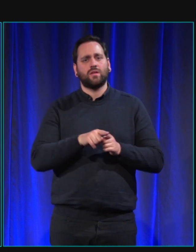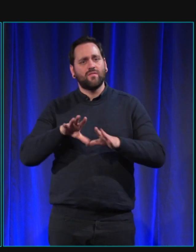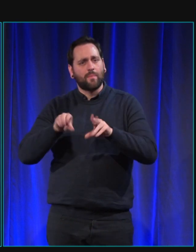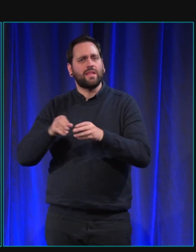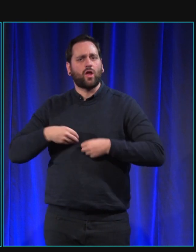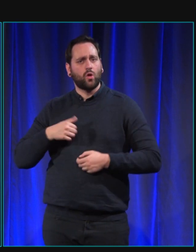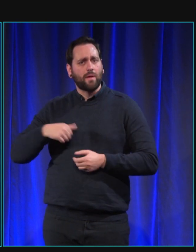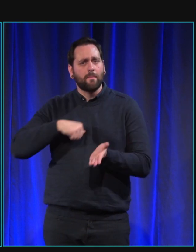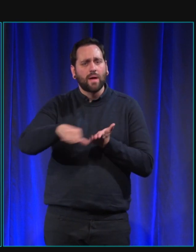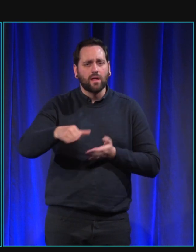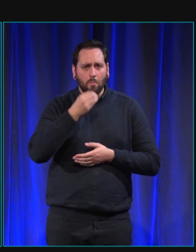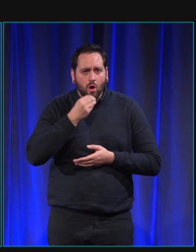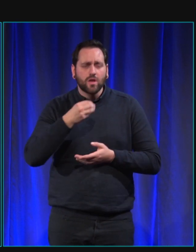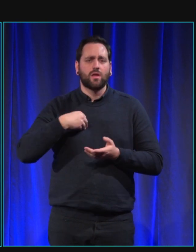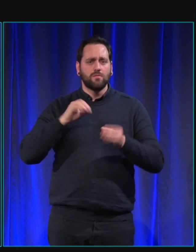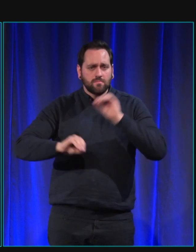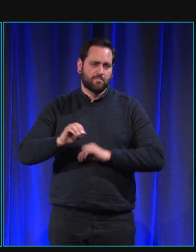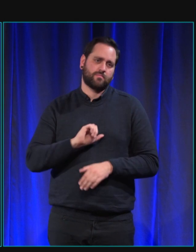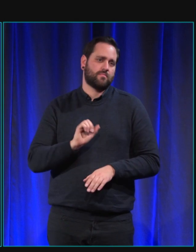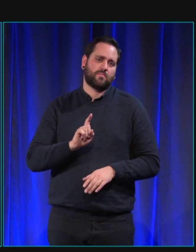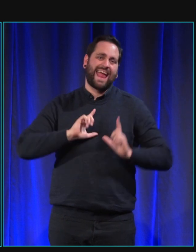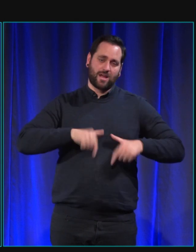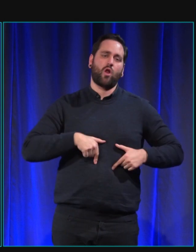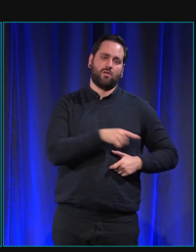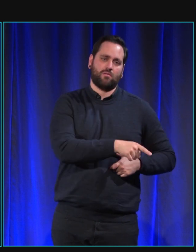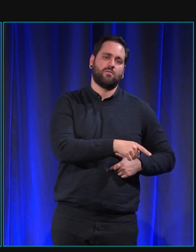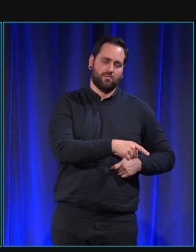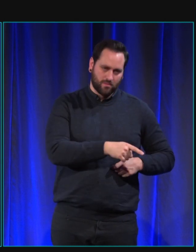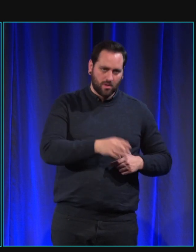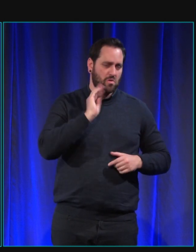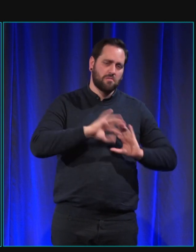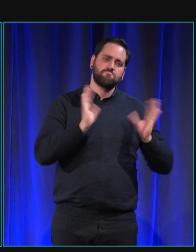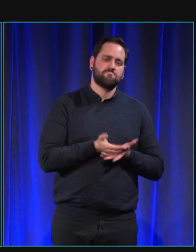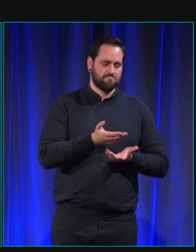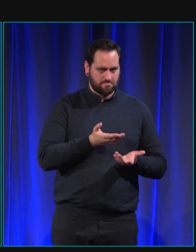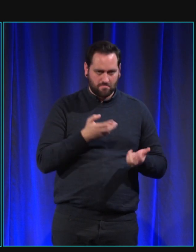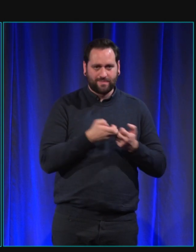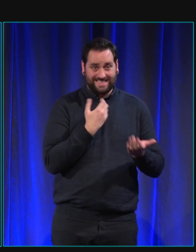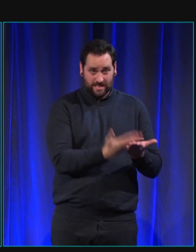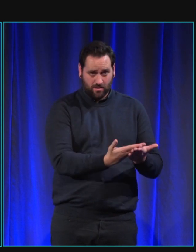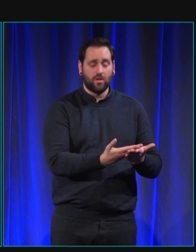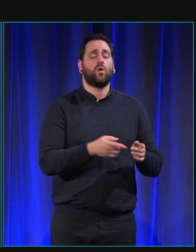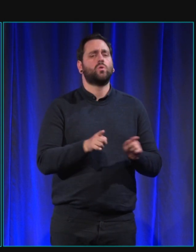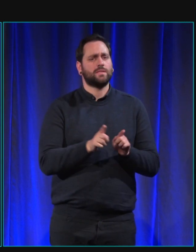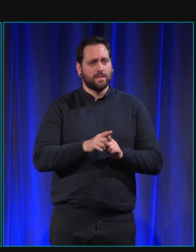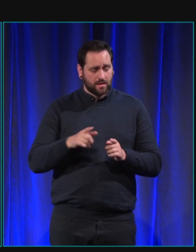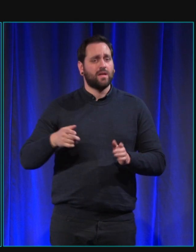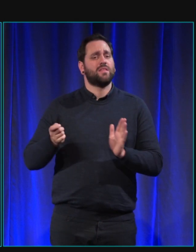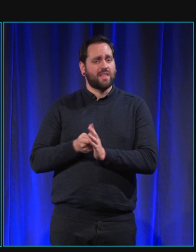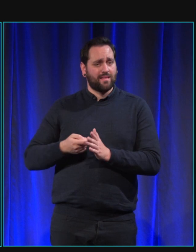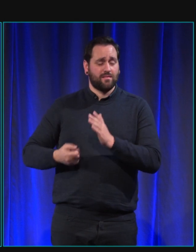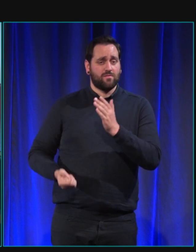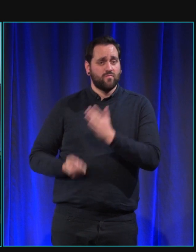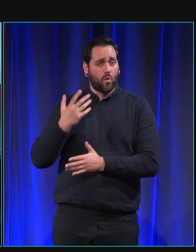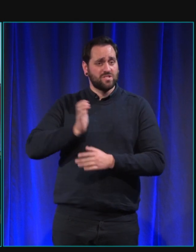soins médicaux donc ça c'est pris en charge par l'école et ensuite nous après une fois que notre chien est remis parce qu'on a aussi un stage de deux semaines c'est à peu près dans